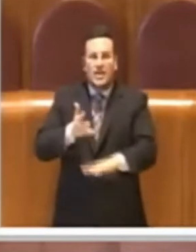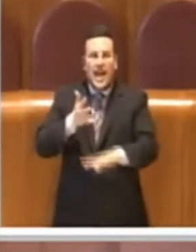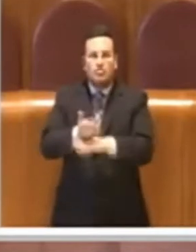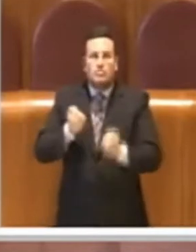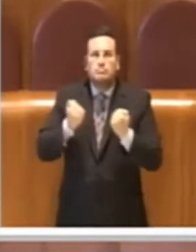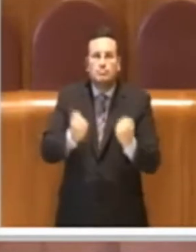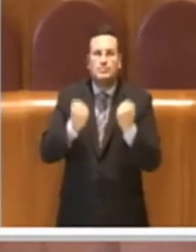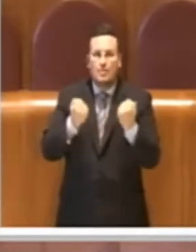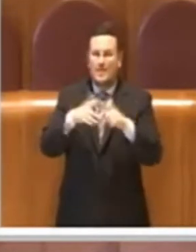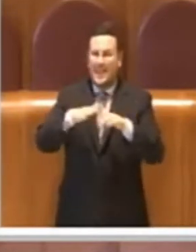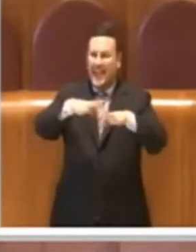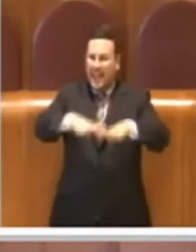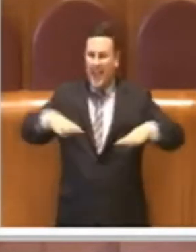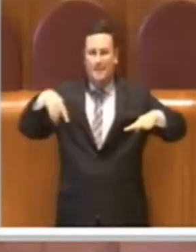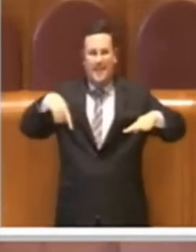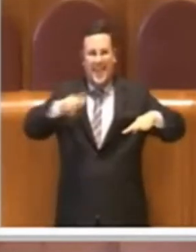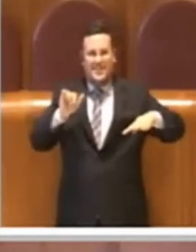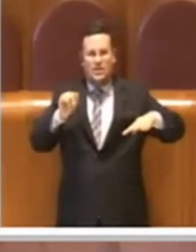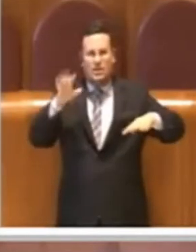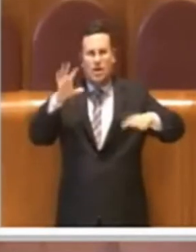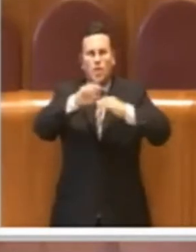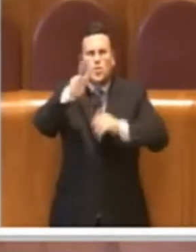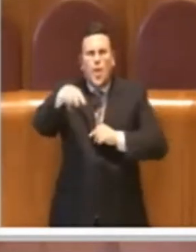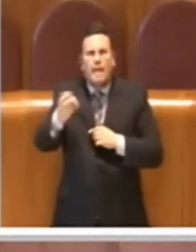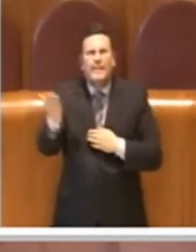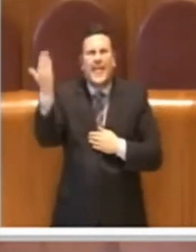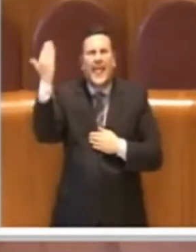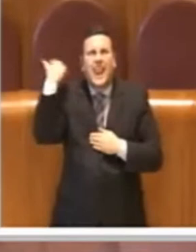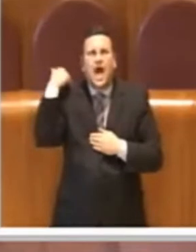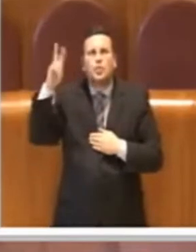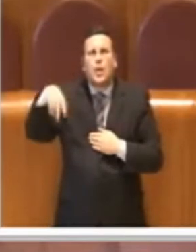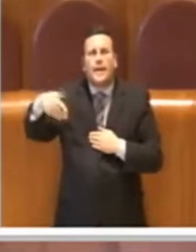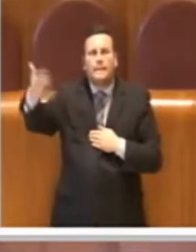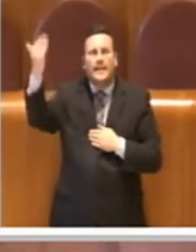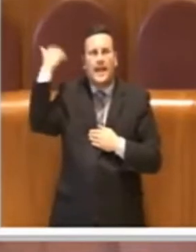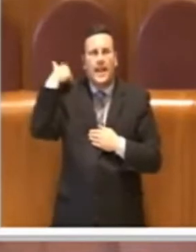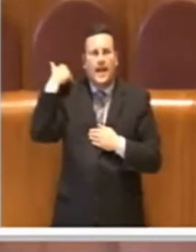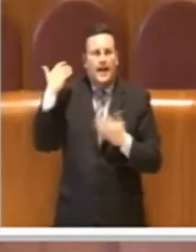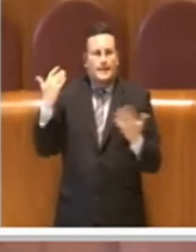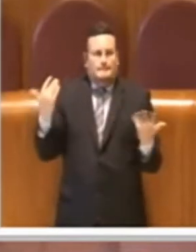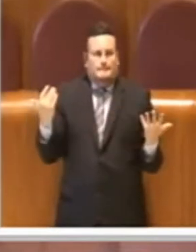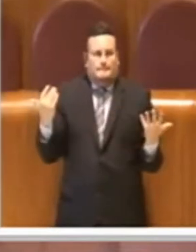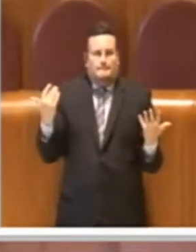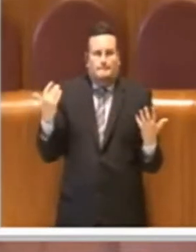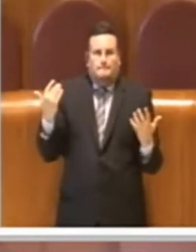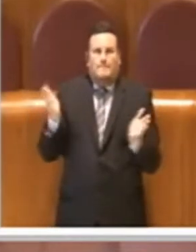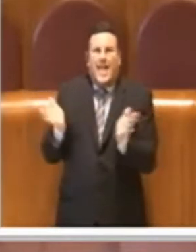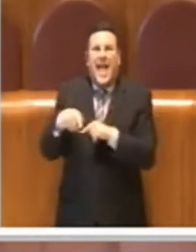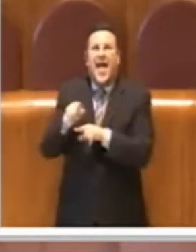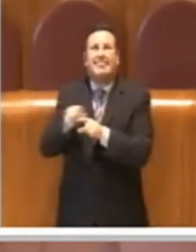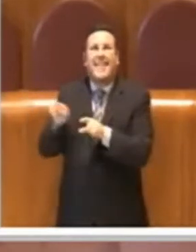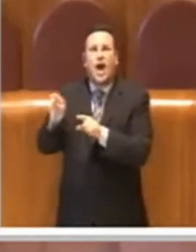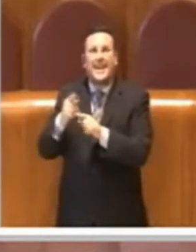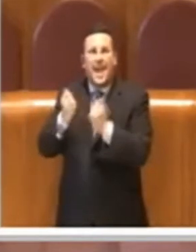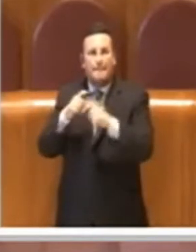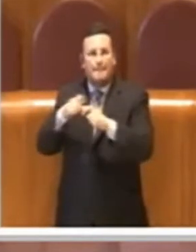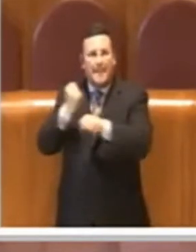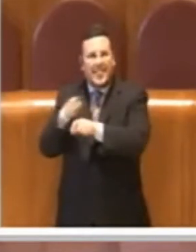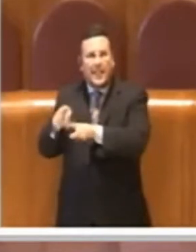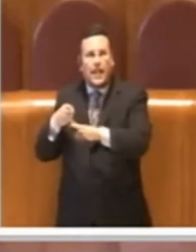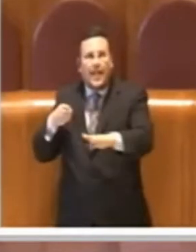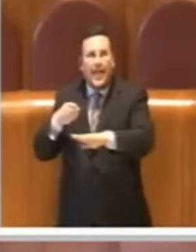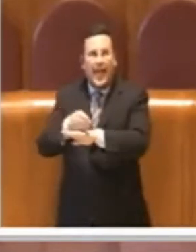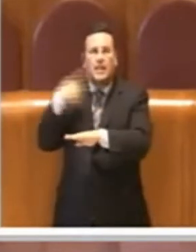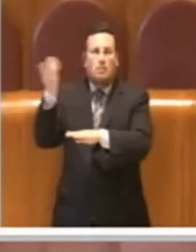'impianto della ZTL è rimasto quello del 2000, quando c'era un altro mondo e quindi c'erano anche categorie autorizzate ad accedere, che magari dopo vent'anni sono